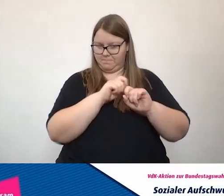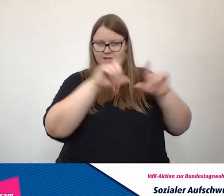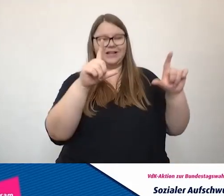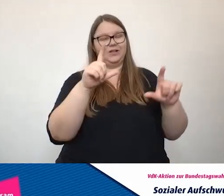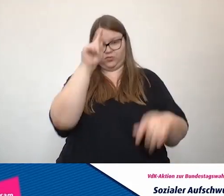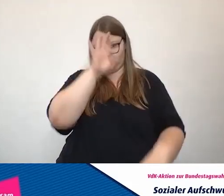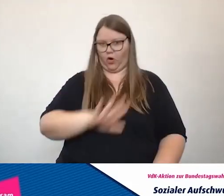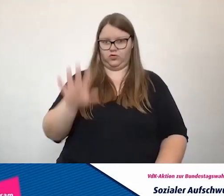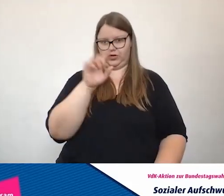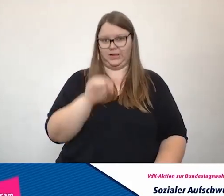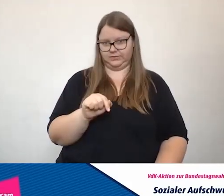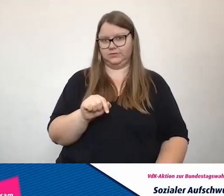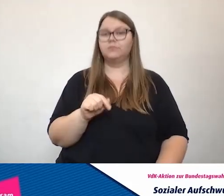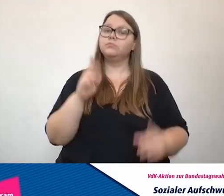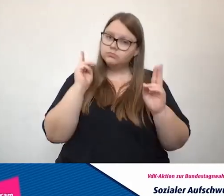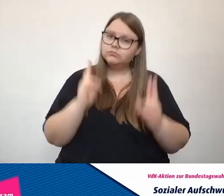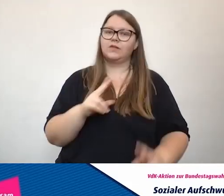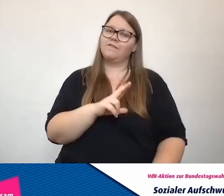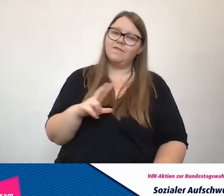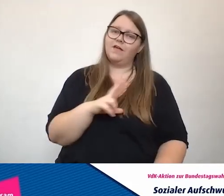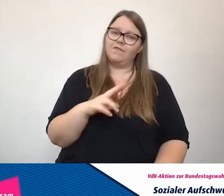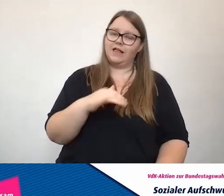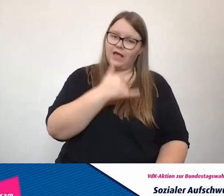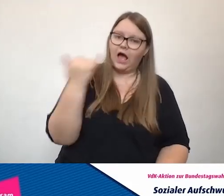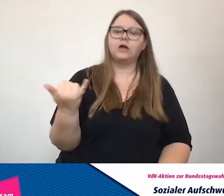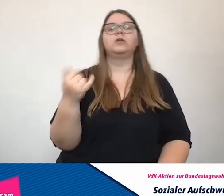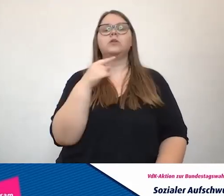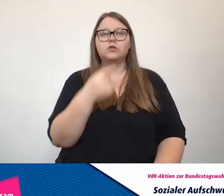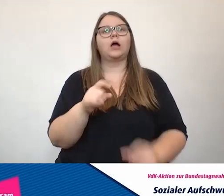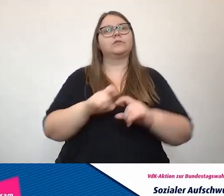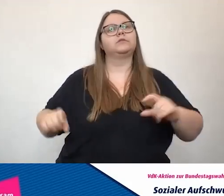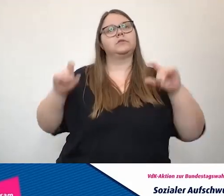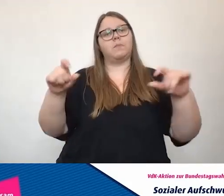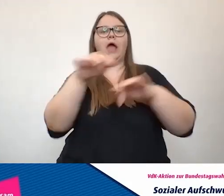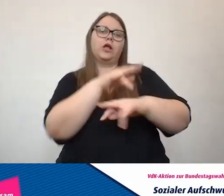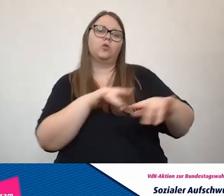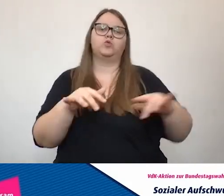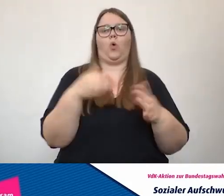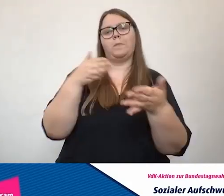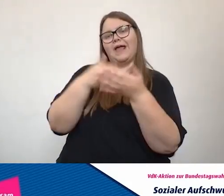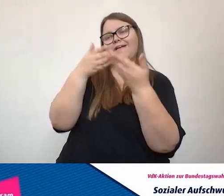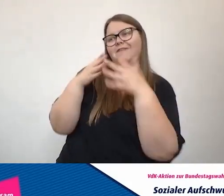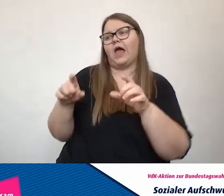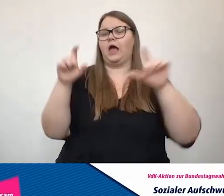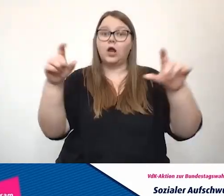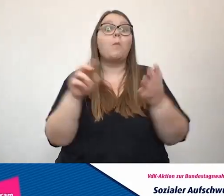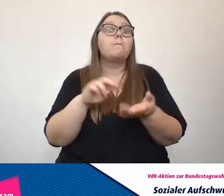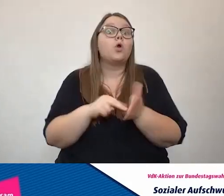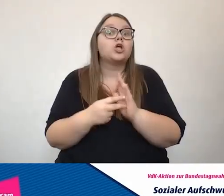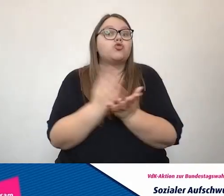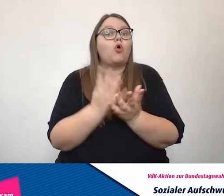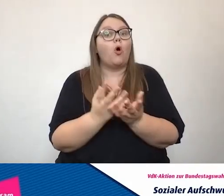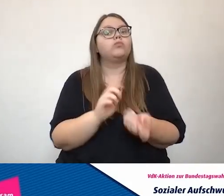Deutschland, wo wir ja auch schon viele Jahre über Inklusion sprechen, über Barrierefreiheit, wo auch politisch schon einiges passiert ist, wäre es schon